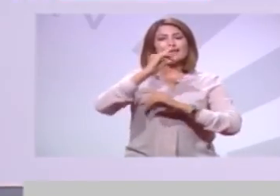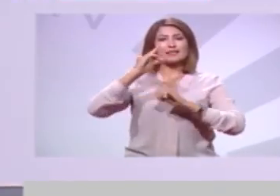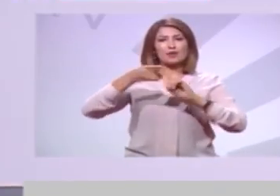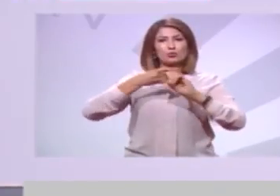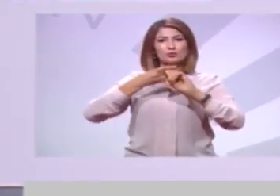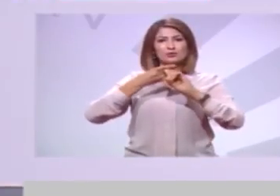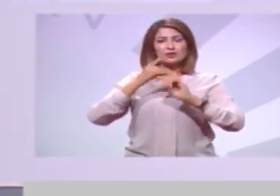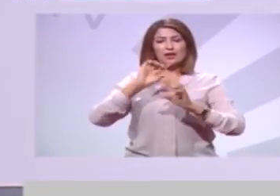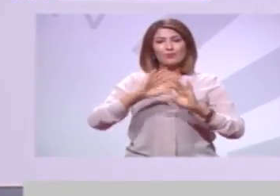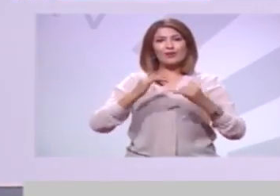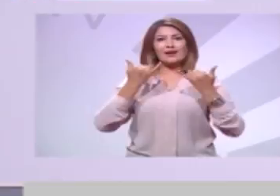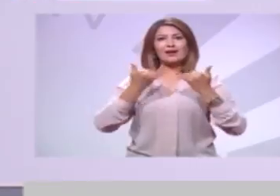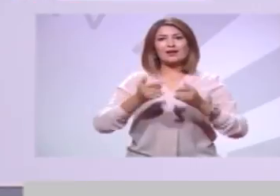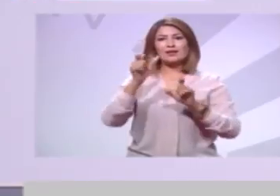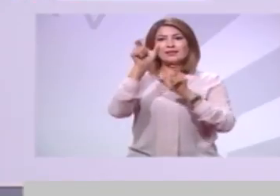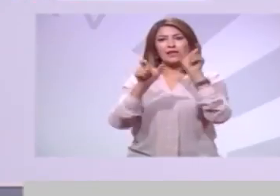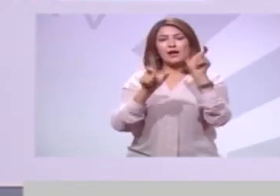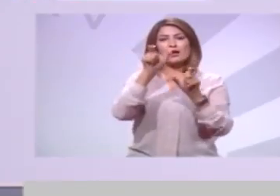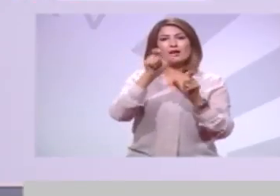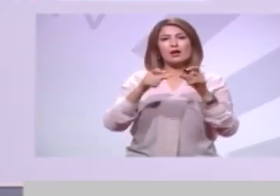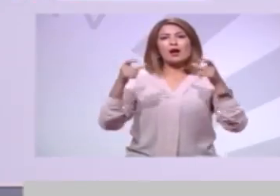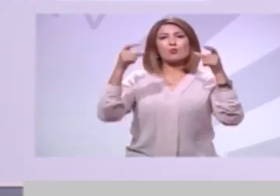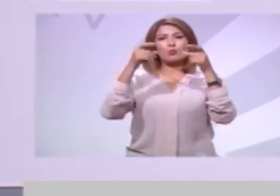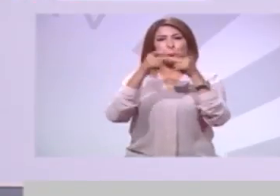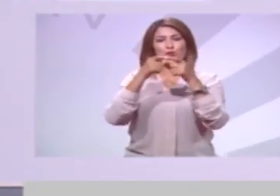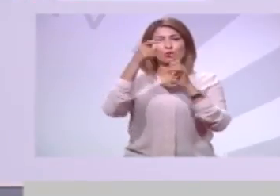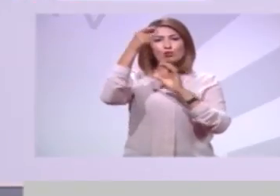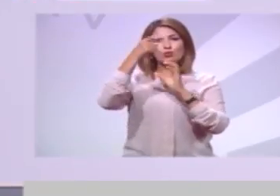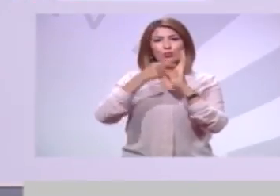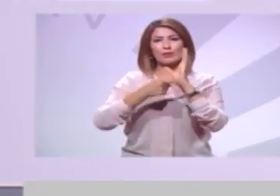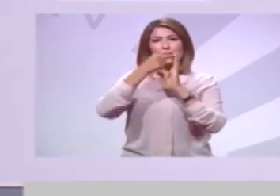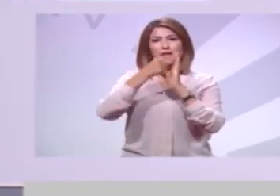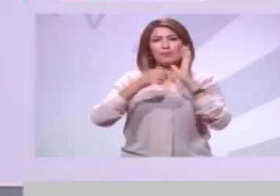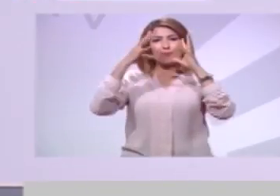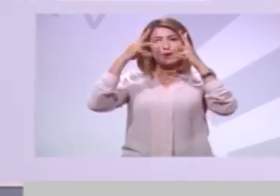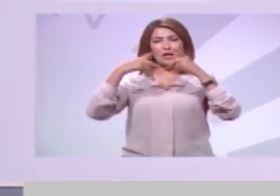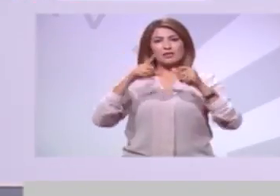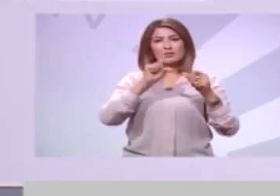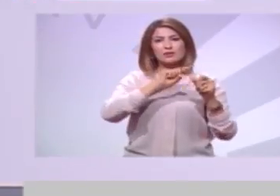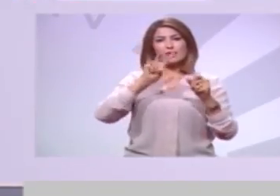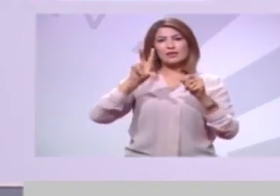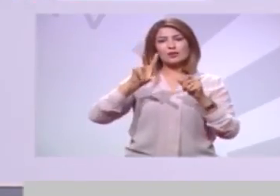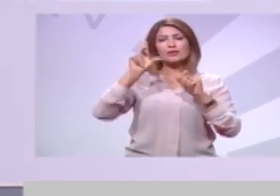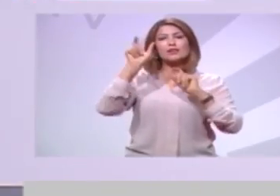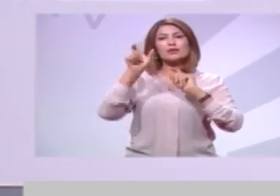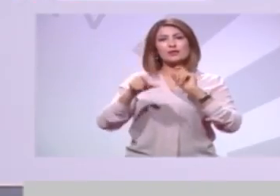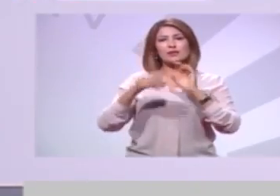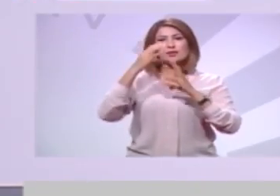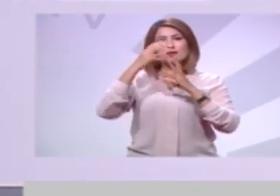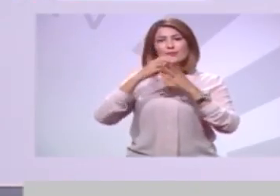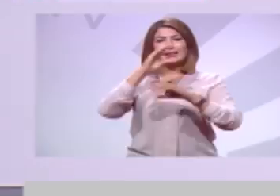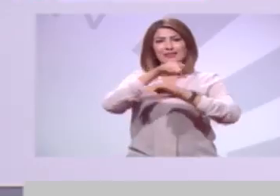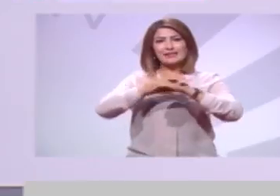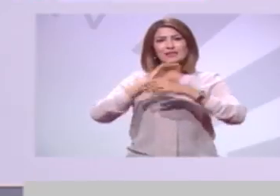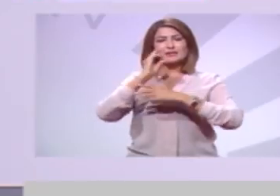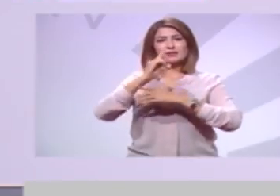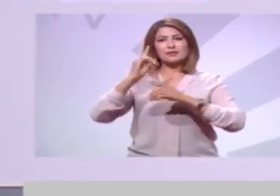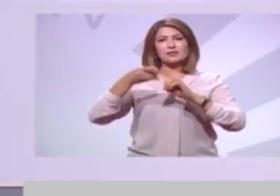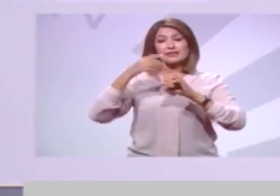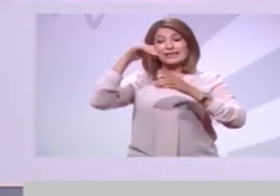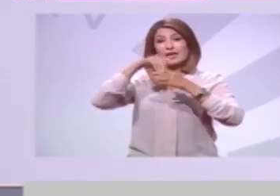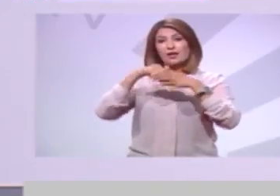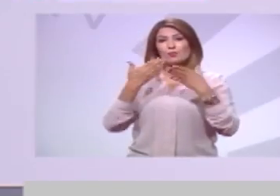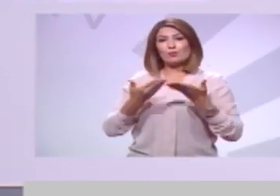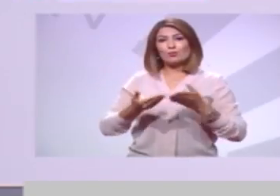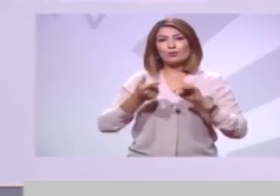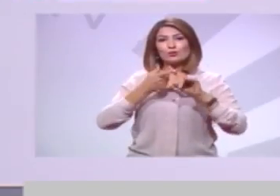نحن أعضاء القائمة عدد 31 دائرة تطوين الانتخابية لانتخابات الشرعية لنا